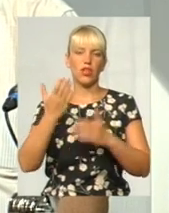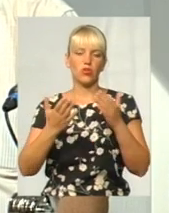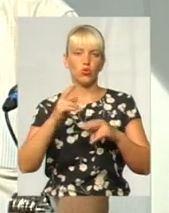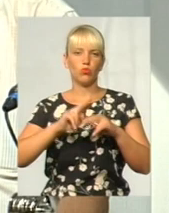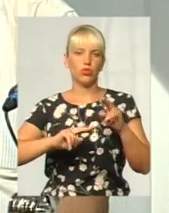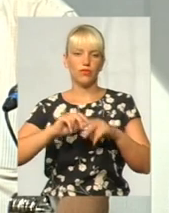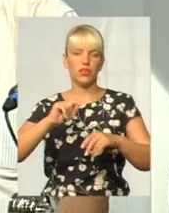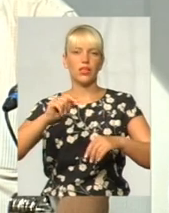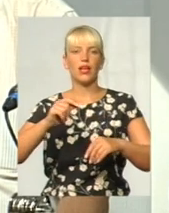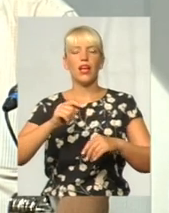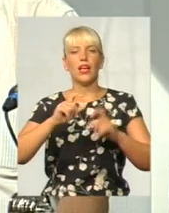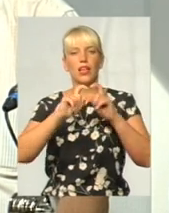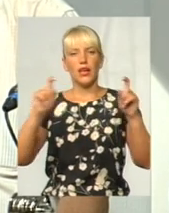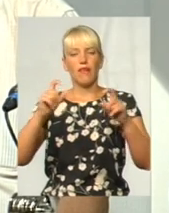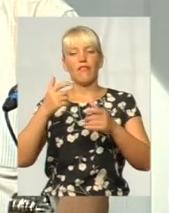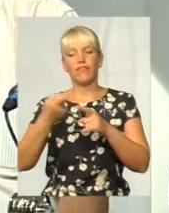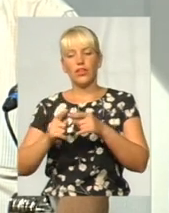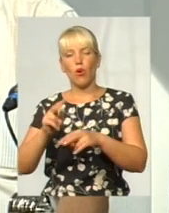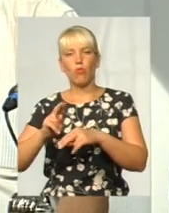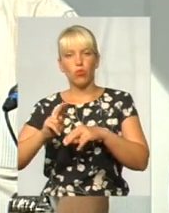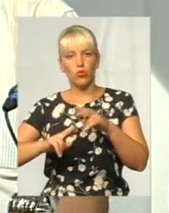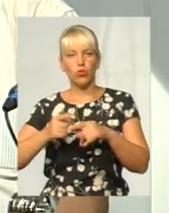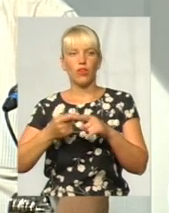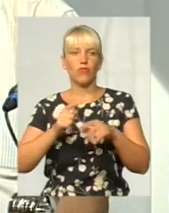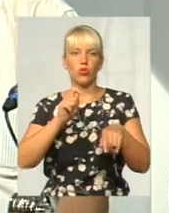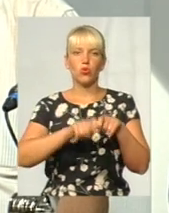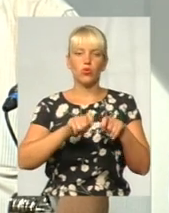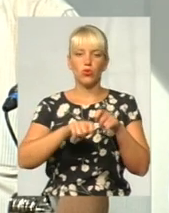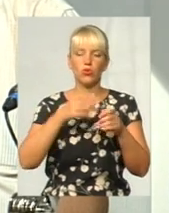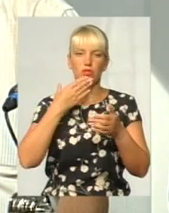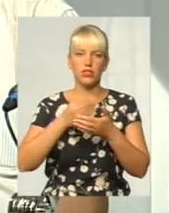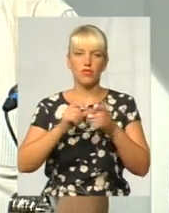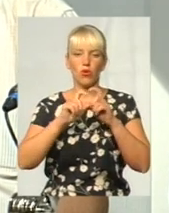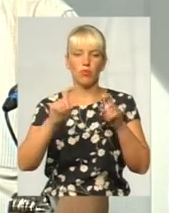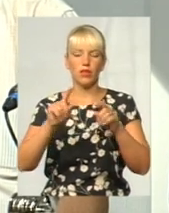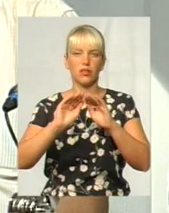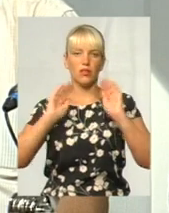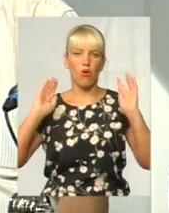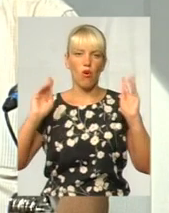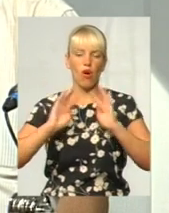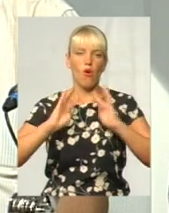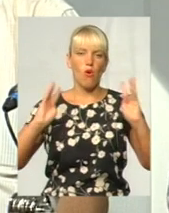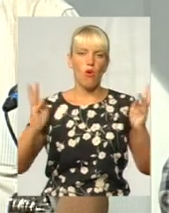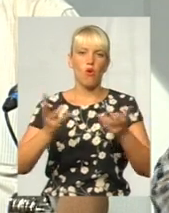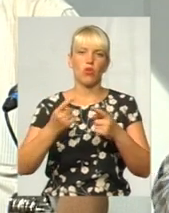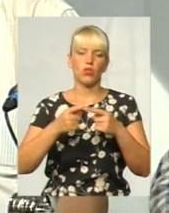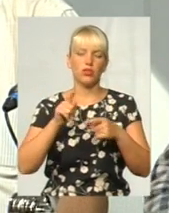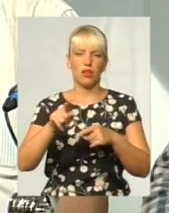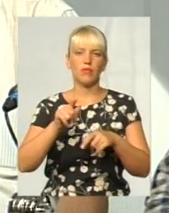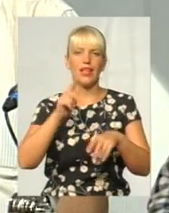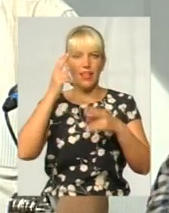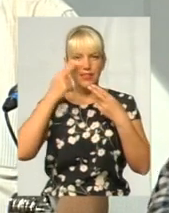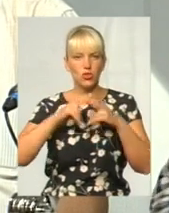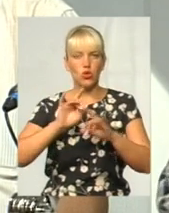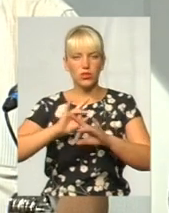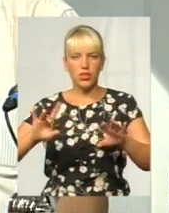будує, він набагато більше контролює свій об'єкт. Це огорожений об'єкт, там є охорона. Вони проводять інструктажі, вони людей інструктують. Тобто